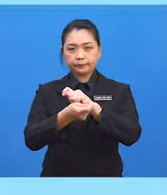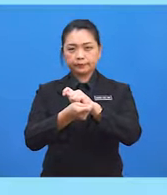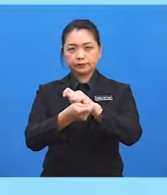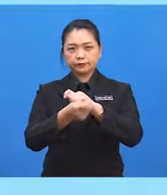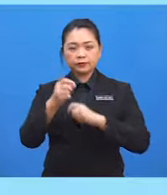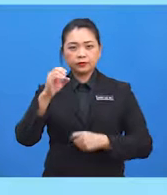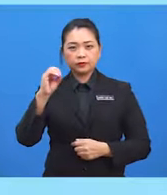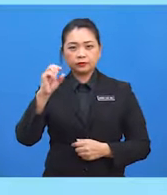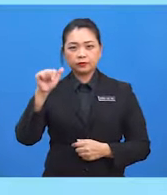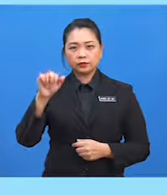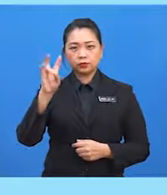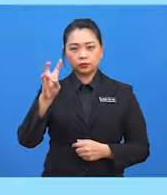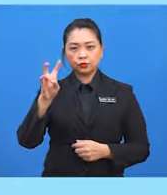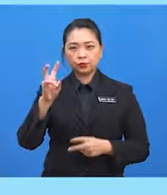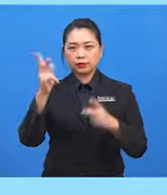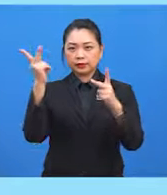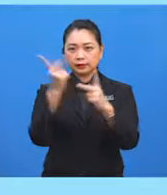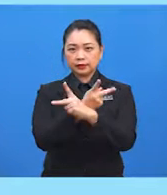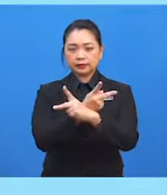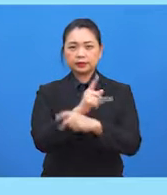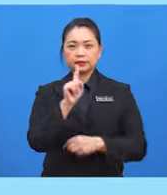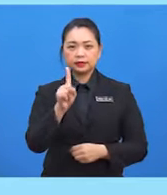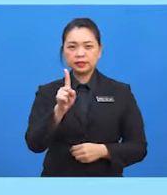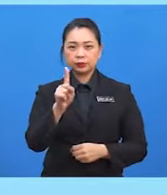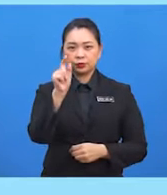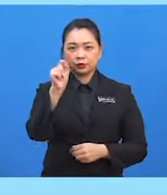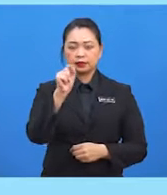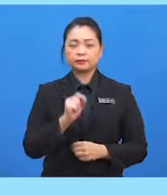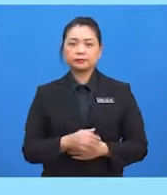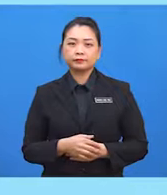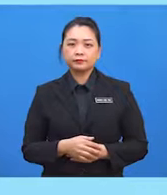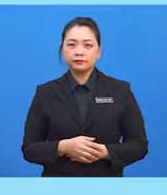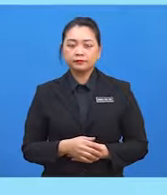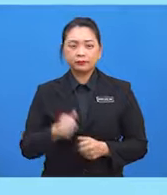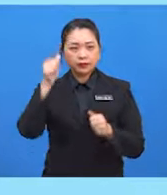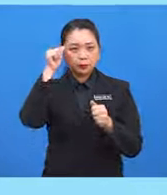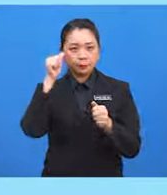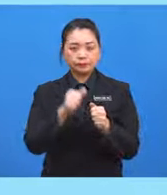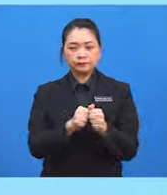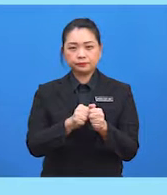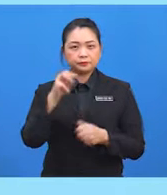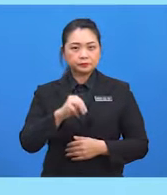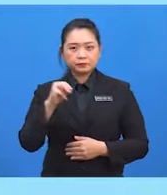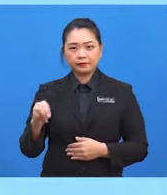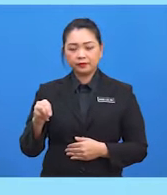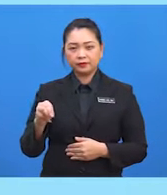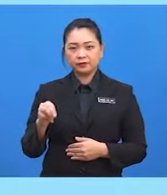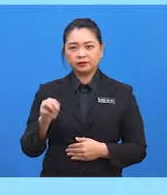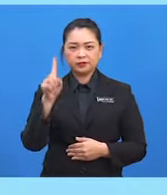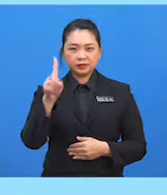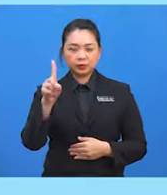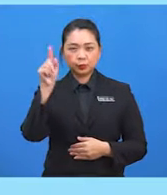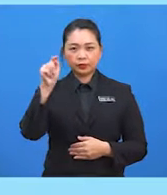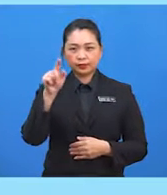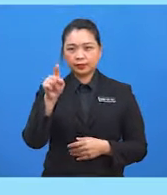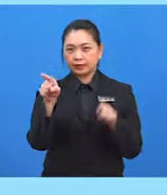.7 darab dengan 1 darjah. Ingat, murid-murid, 1 darjah sama